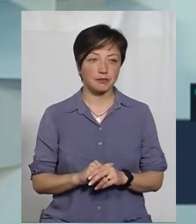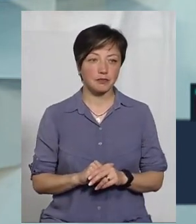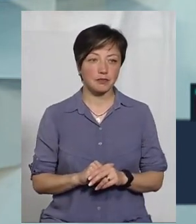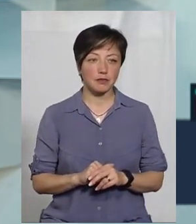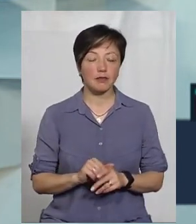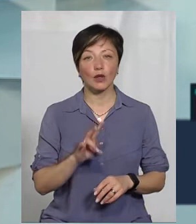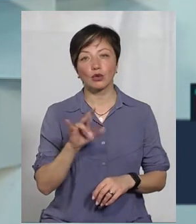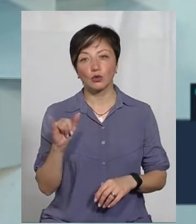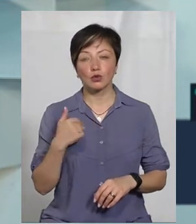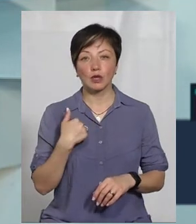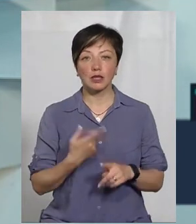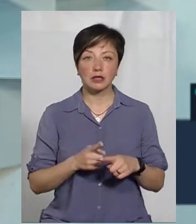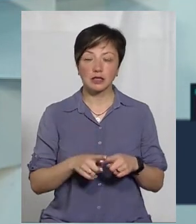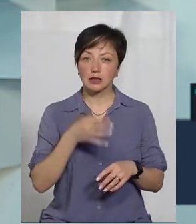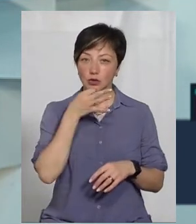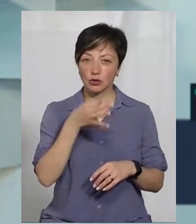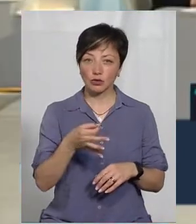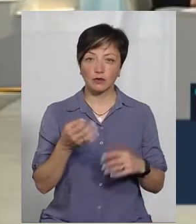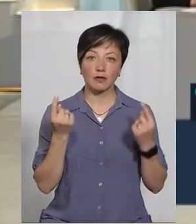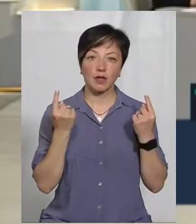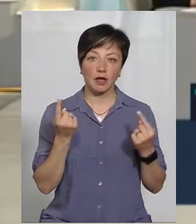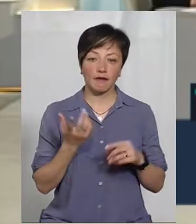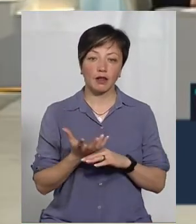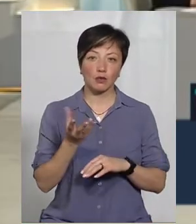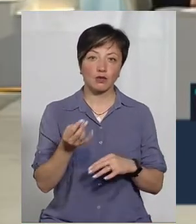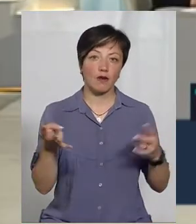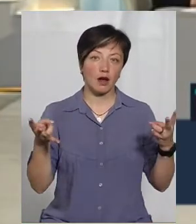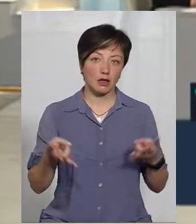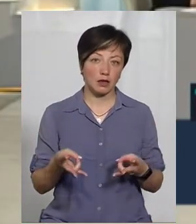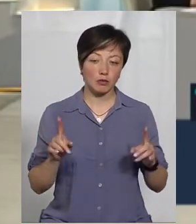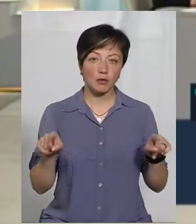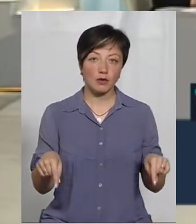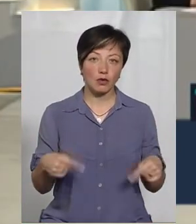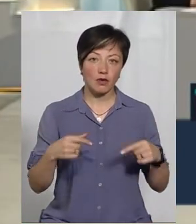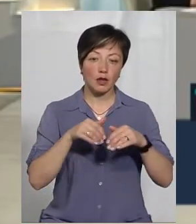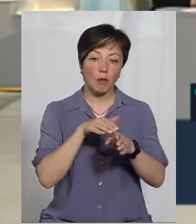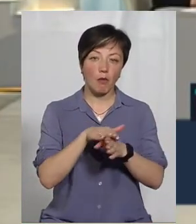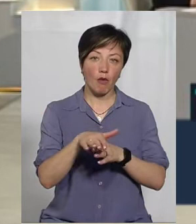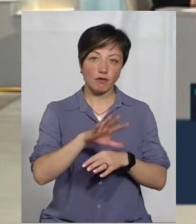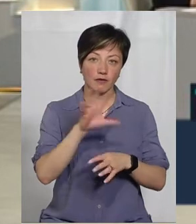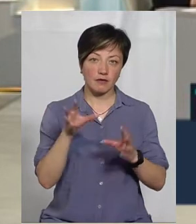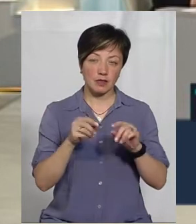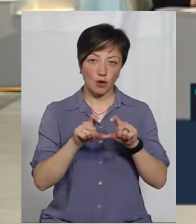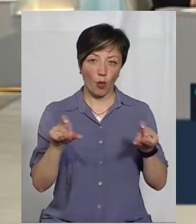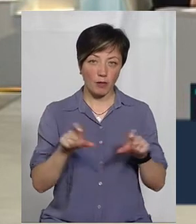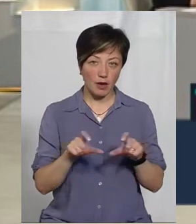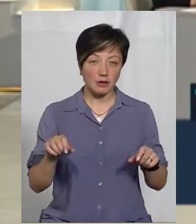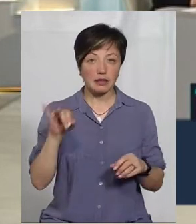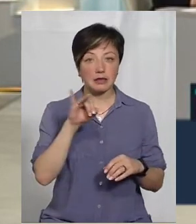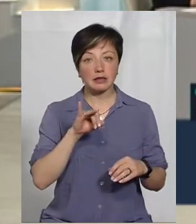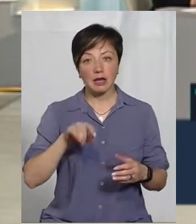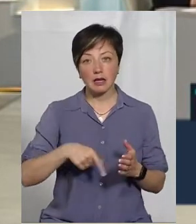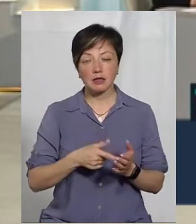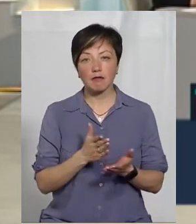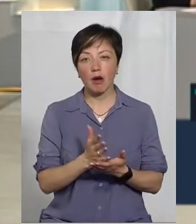Це я вам скажу, що досить велике фінансування треба, щоб відродити повністю ці всі об'єкти. Але Ізаслав